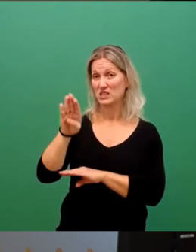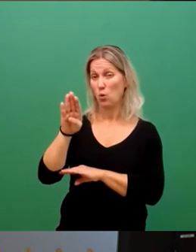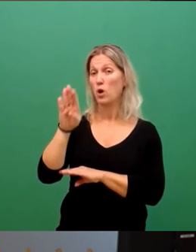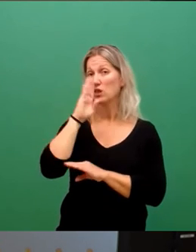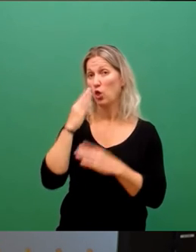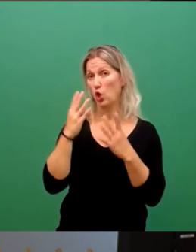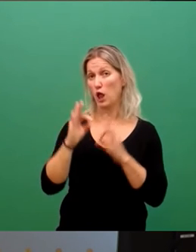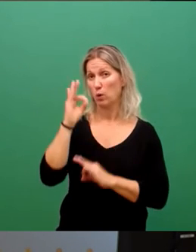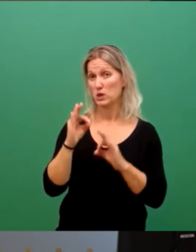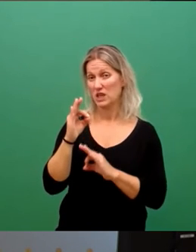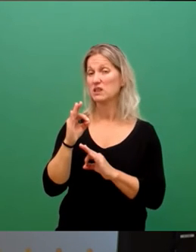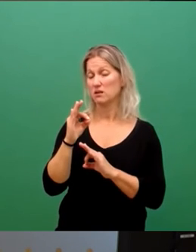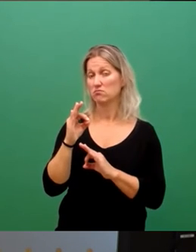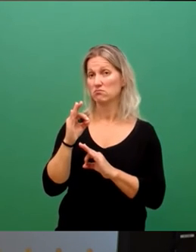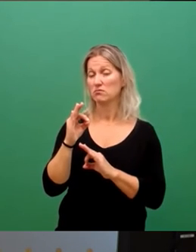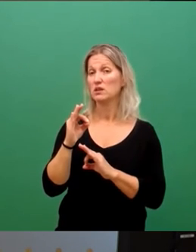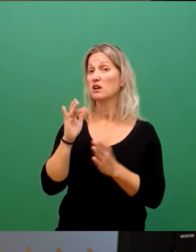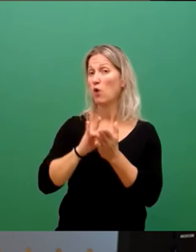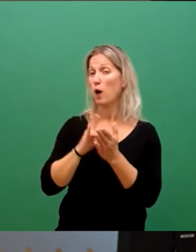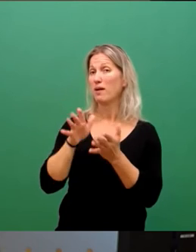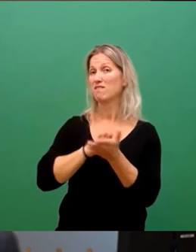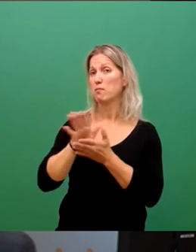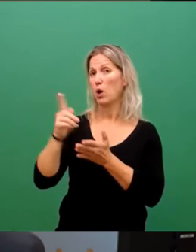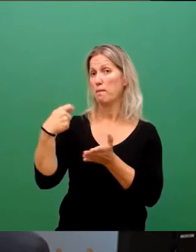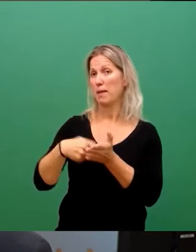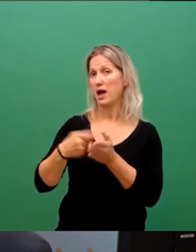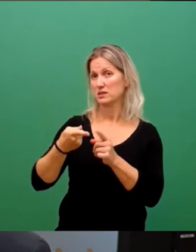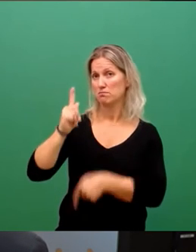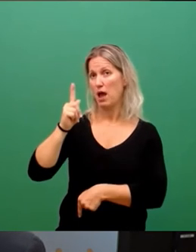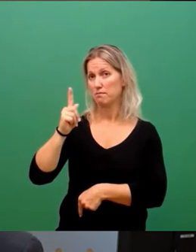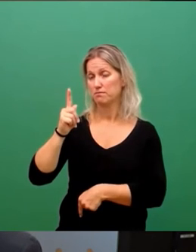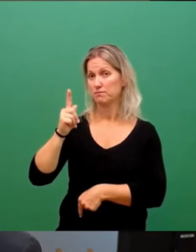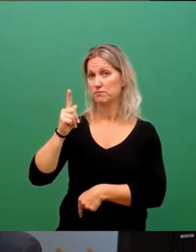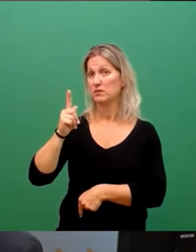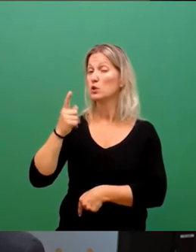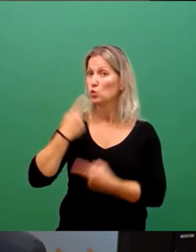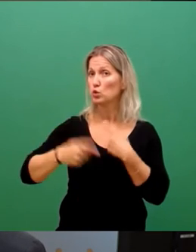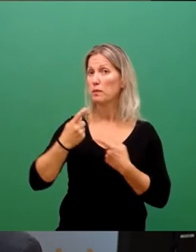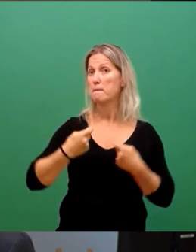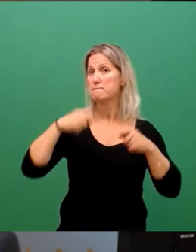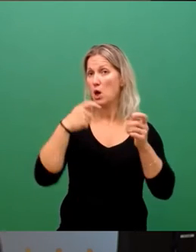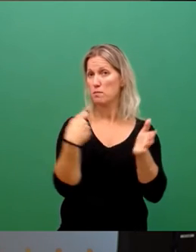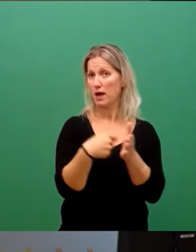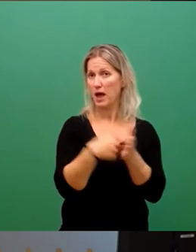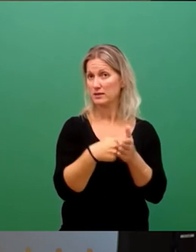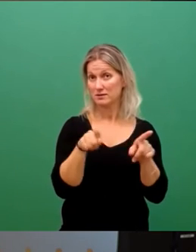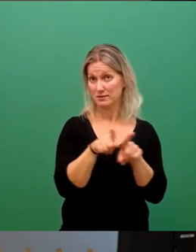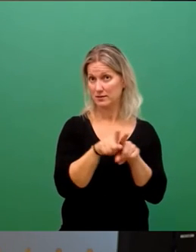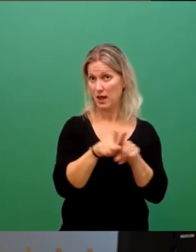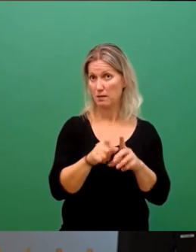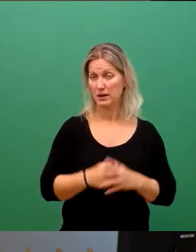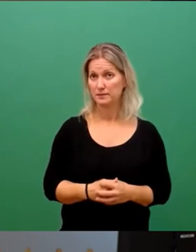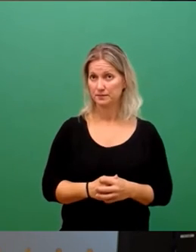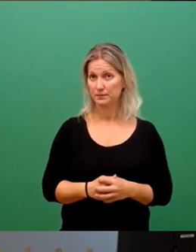im kommenden Jahr. Dies wird sich gleichzeitig auch auf die Baupreise auswirken. Wir werden permanent